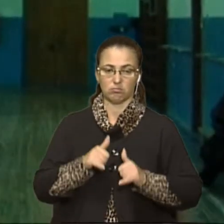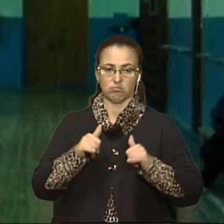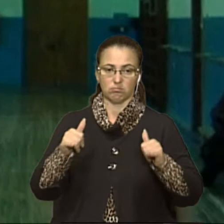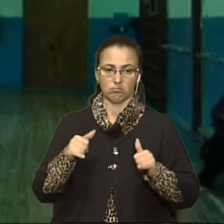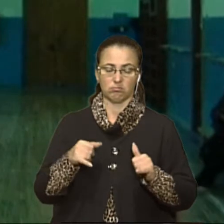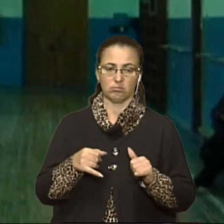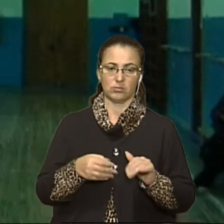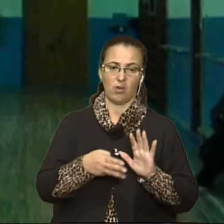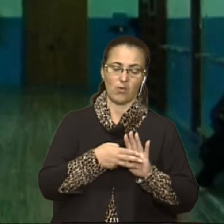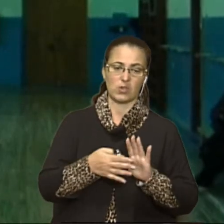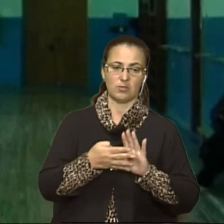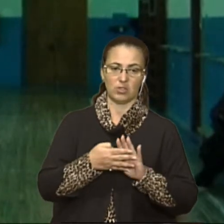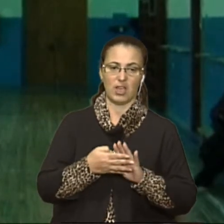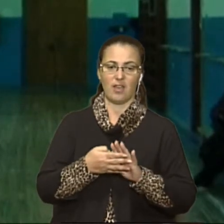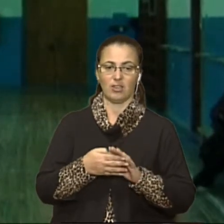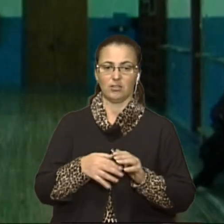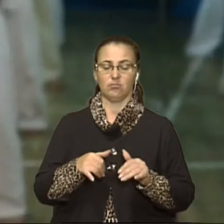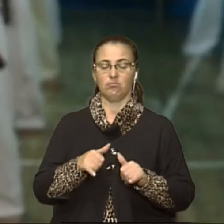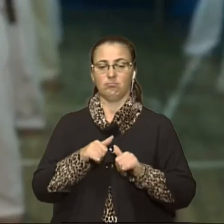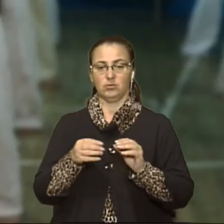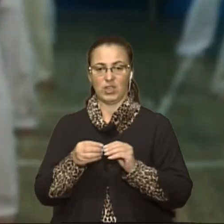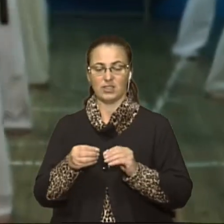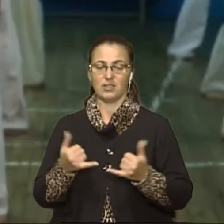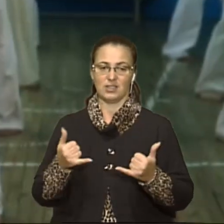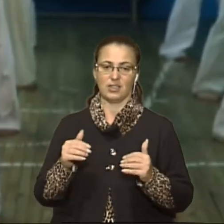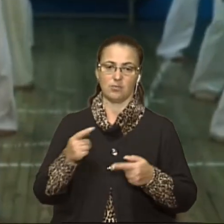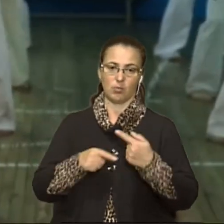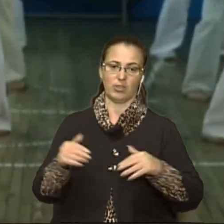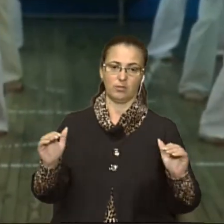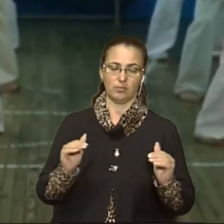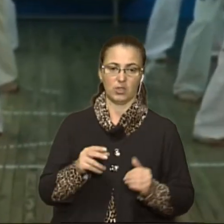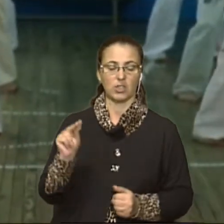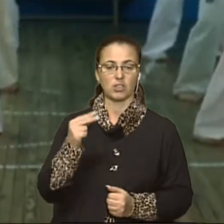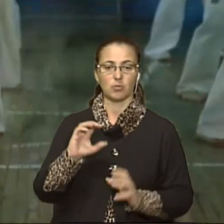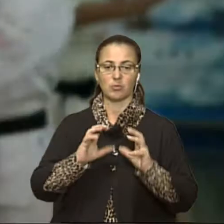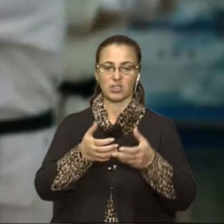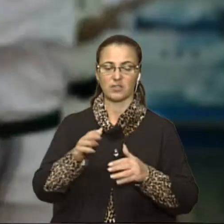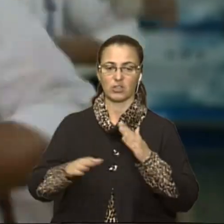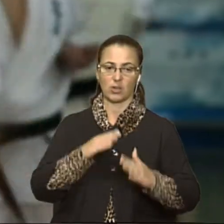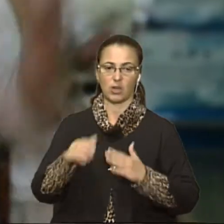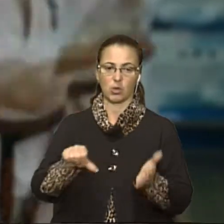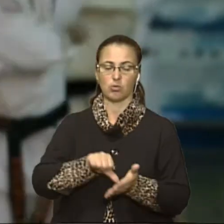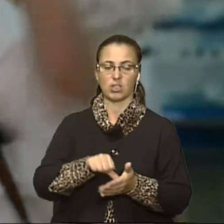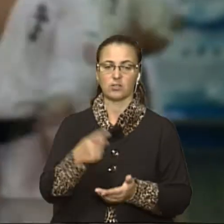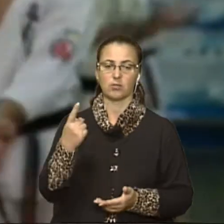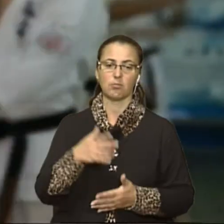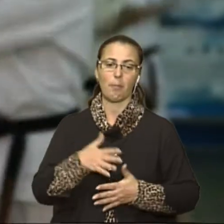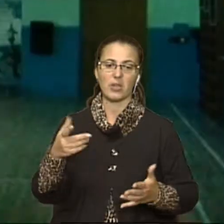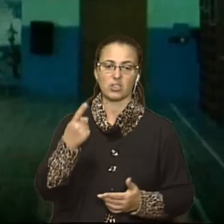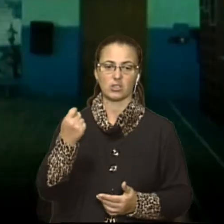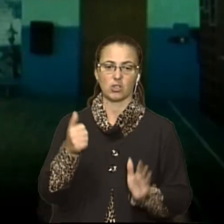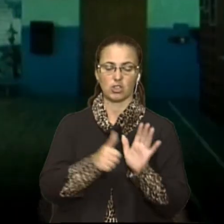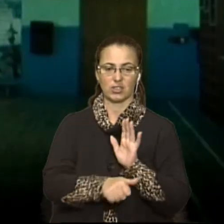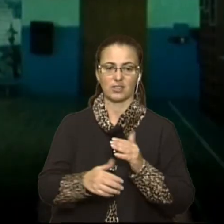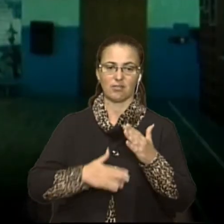зменшилось до 5-4 тренувань в тиждень. На чемпіонаті світу з карате змагатимуться більше 160 каратистів. Якщо я